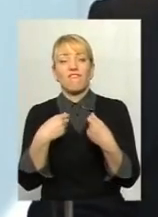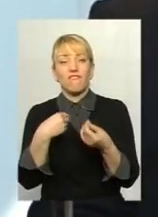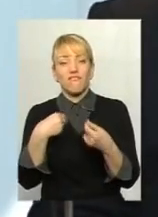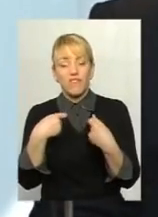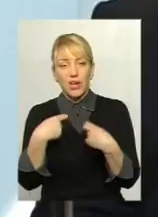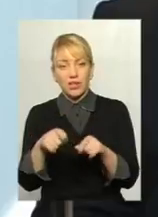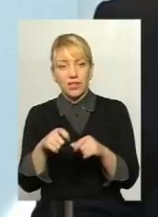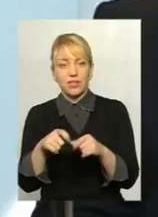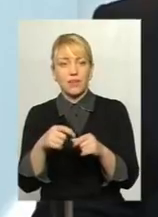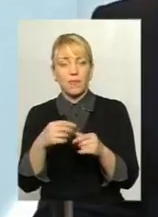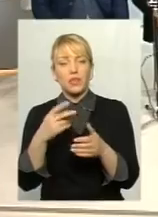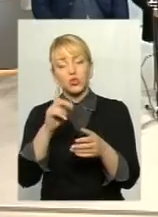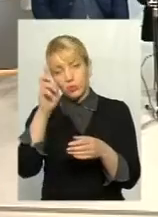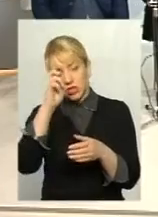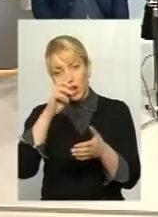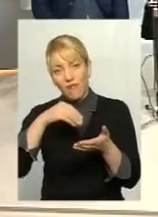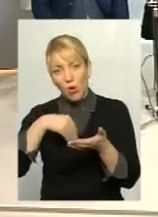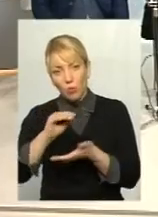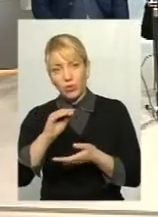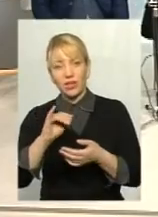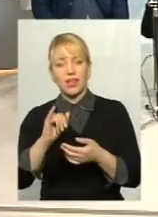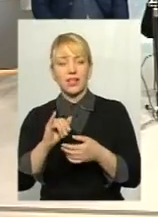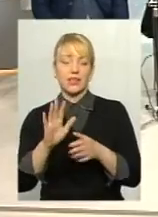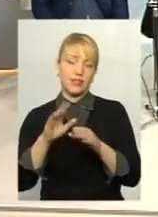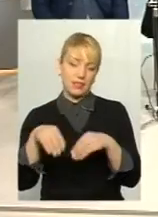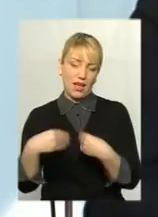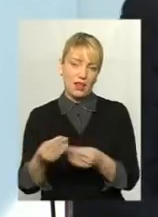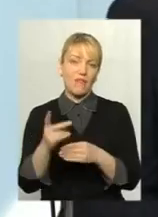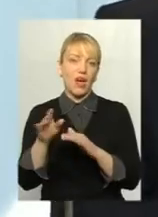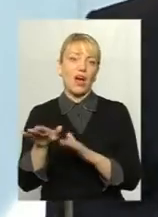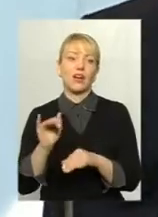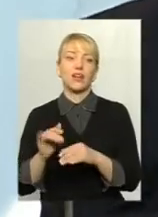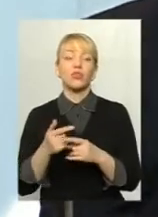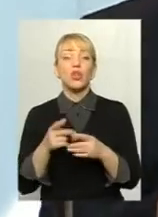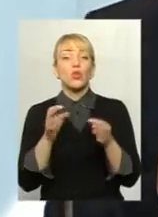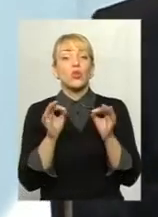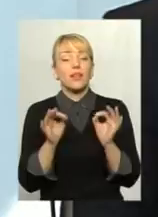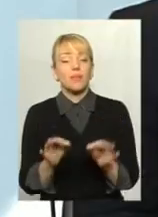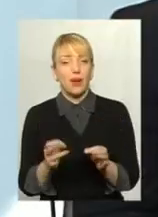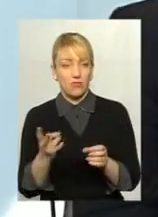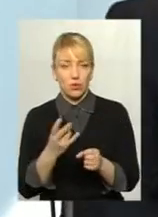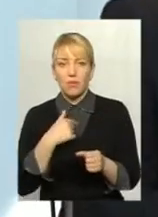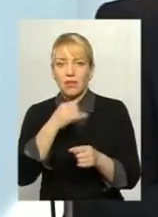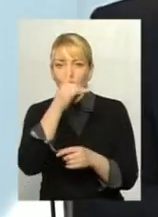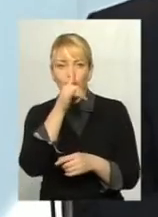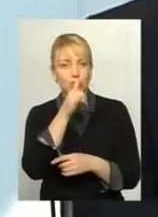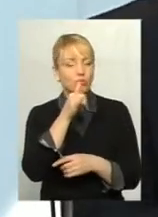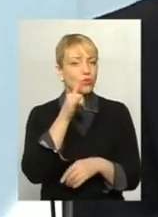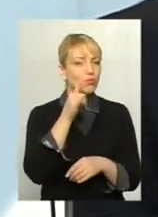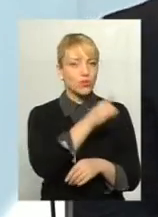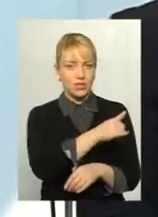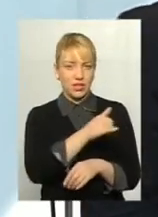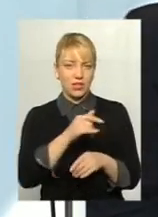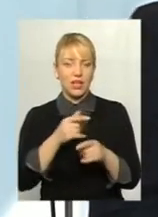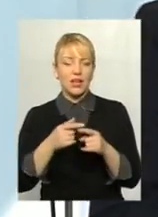Тобто далі створити той ринок. Але давайте тоді його правильно зробимо, бо ми не можемо сьогодні запустити іноземні компанії, ми не можемо запустити